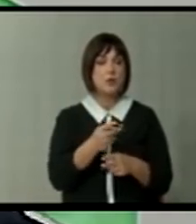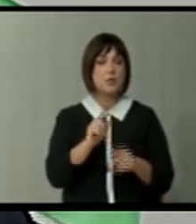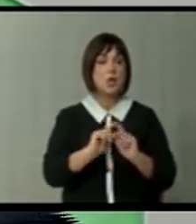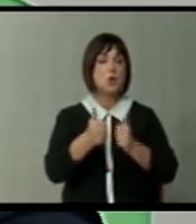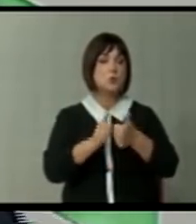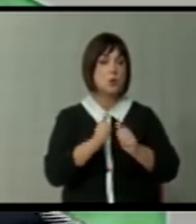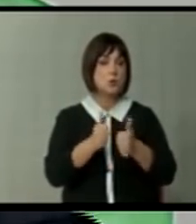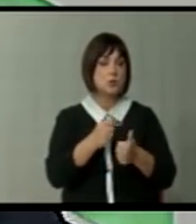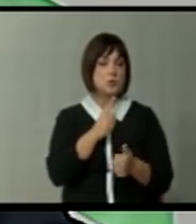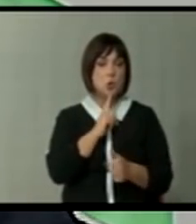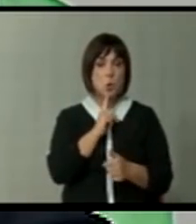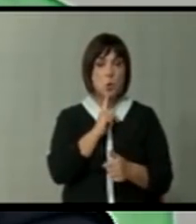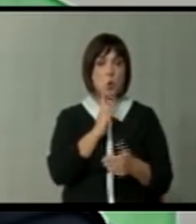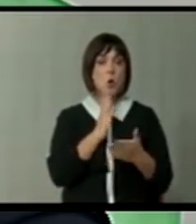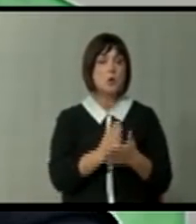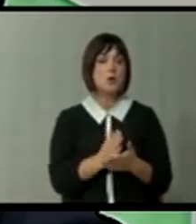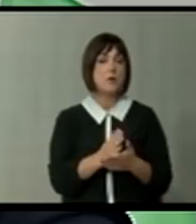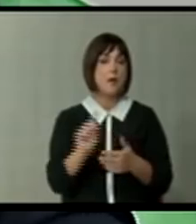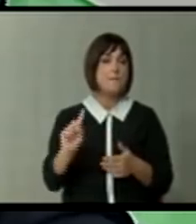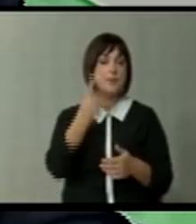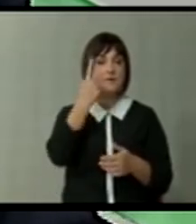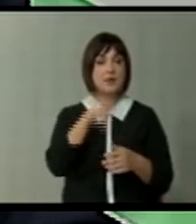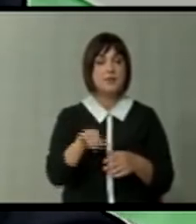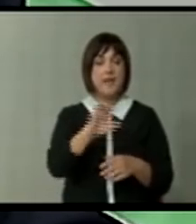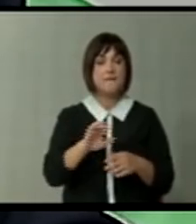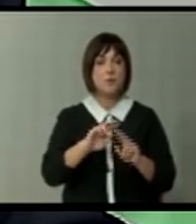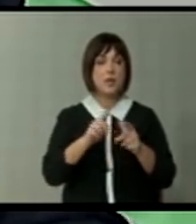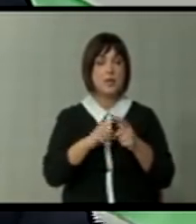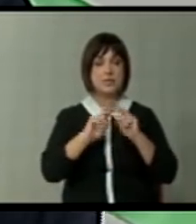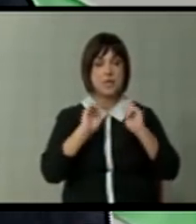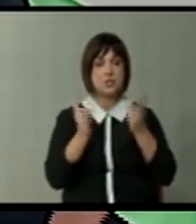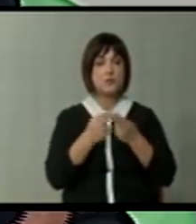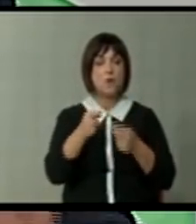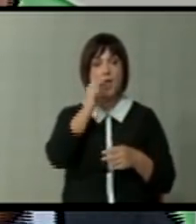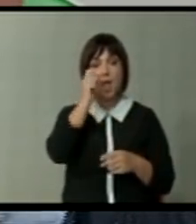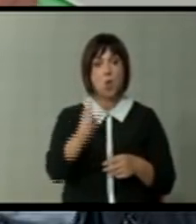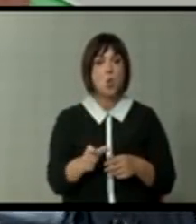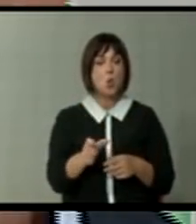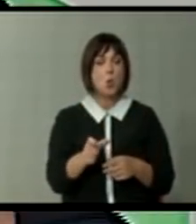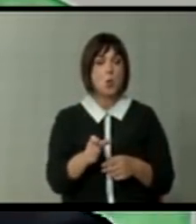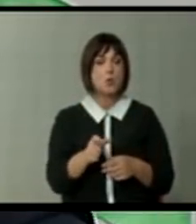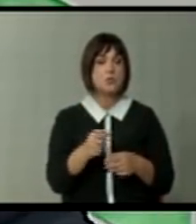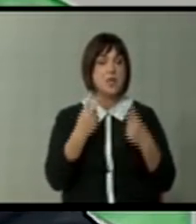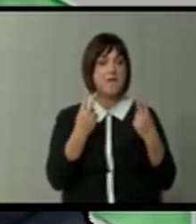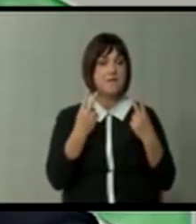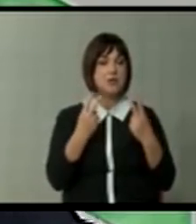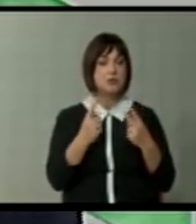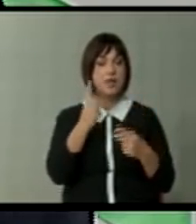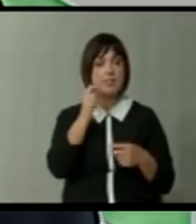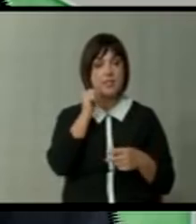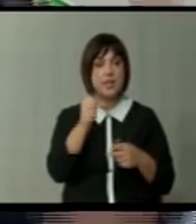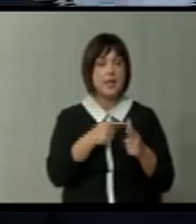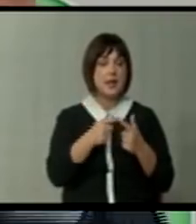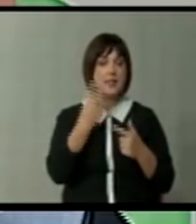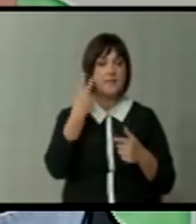спортист кој ке биде првак на Европу или првак на светот. Тие луѓе се важни еден ден или